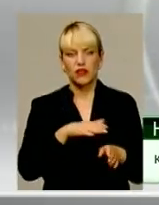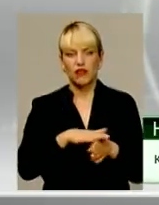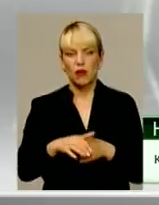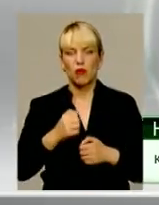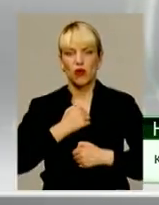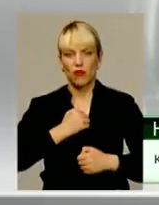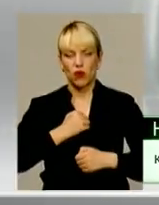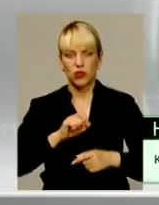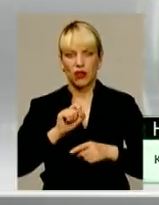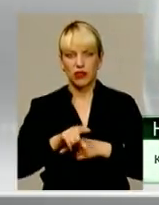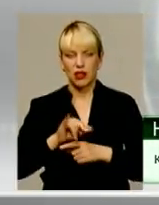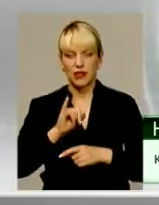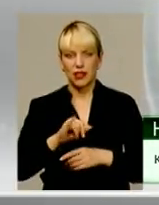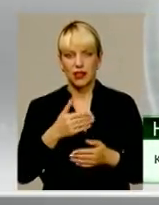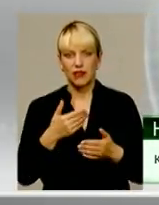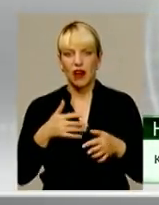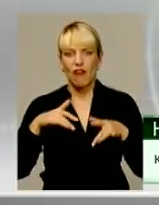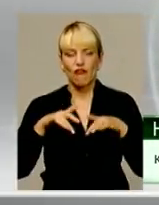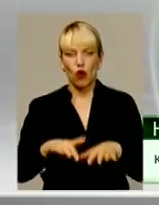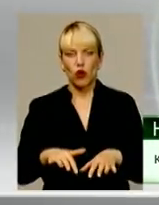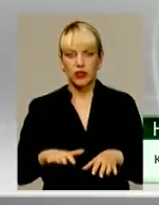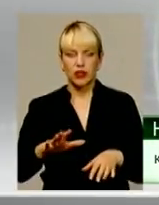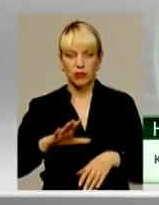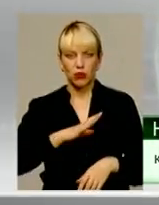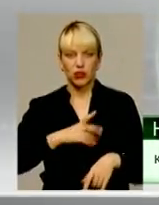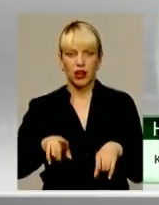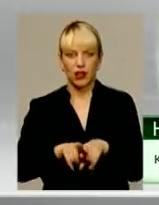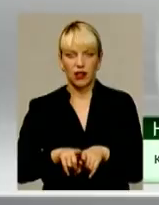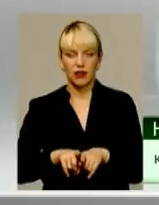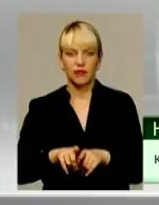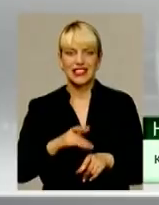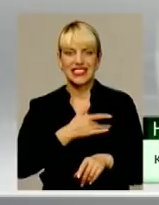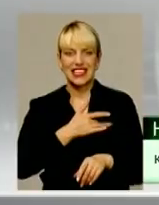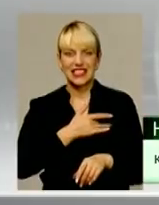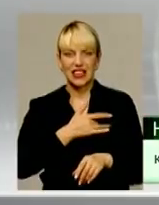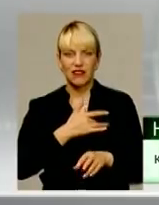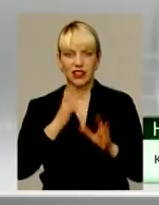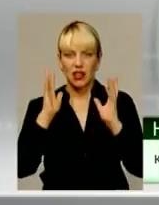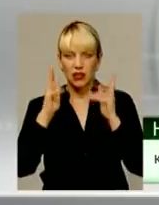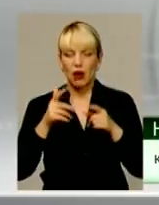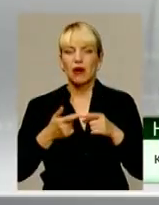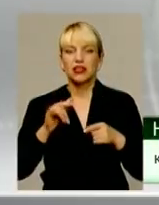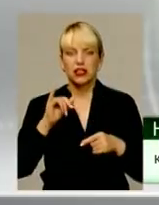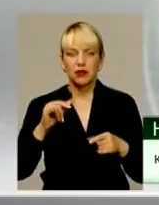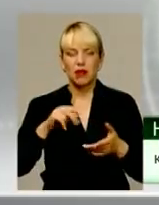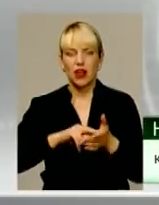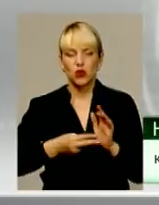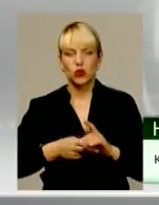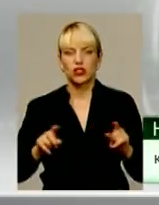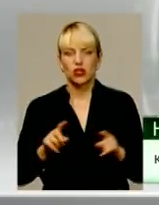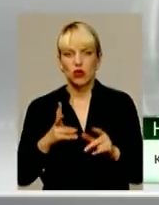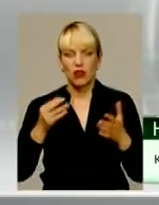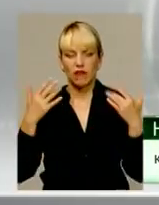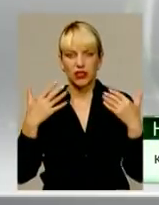завдання і десь в ході цей напір. Планується, що на вихідні